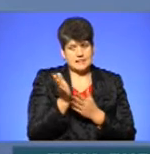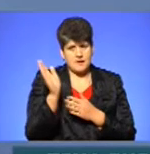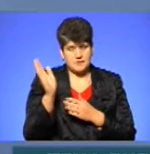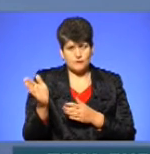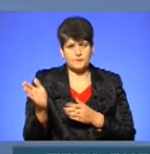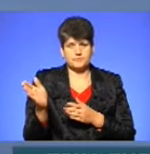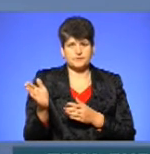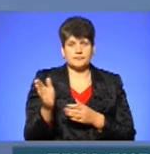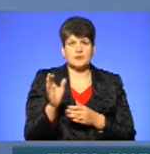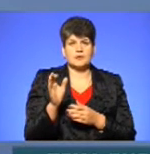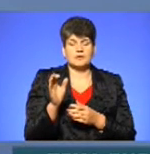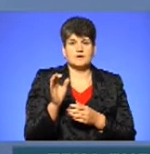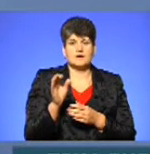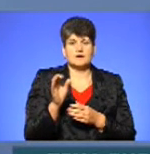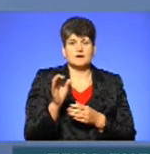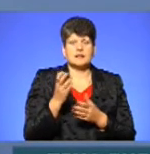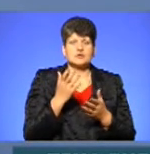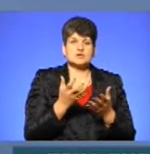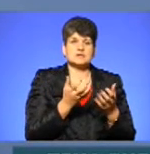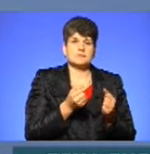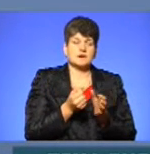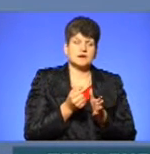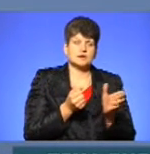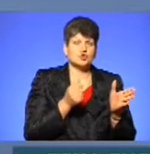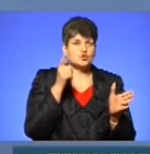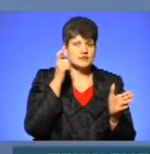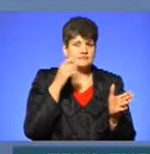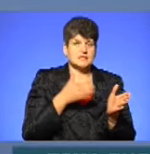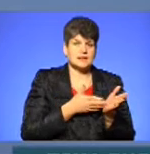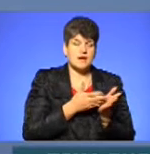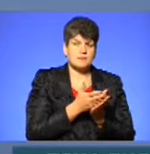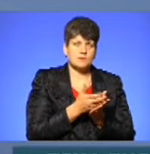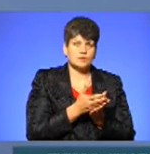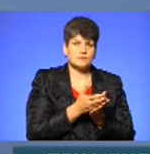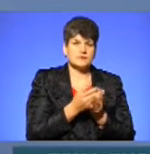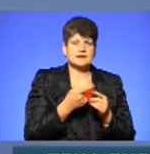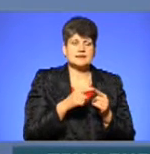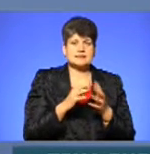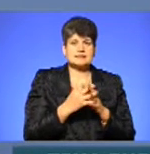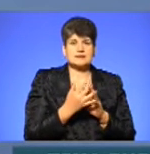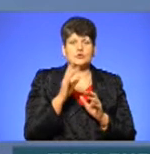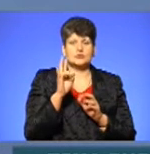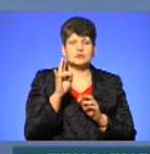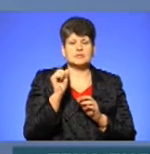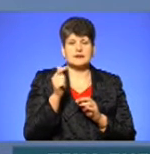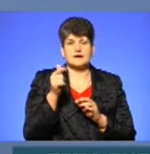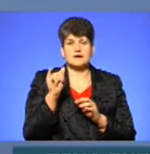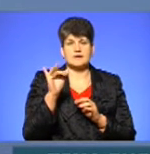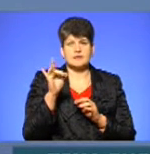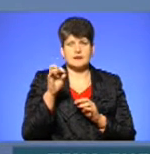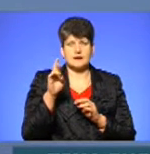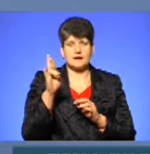Озерна, якщо це брати Чортківський напрямок, це село Нагірінка, де поворот був,